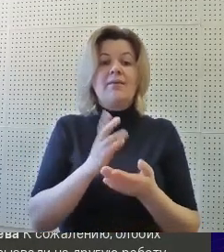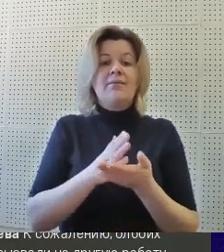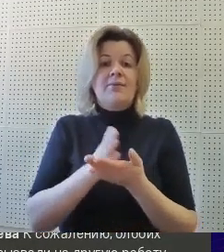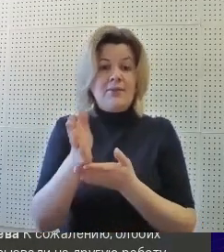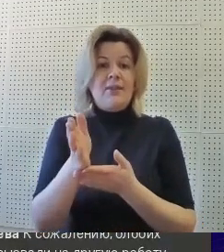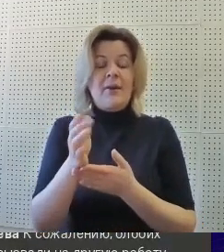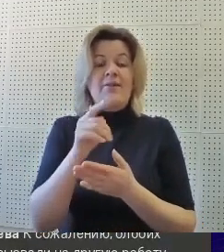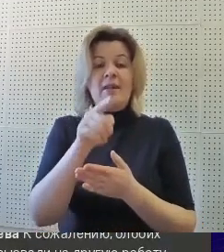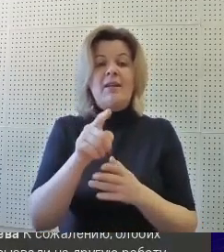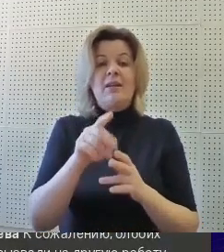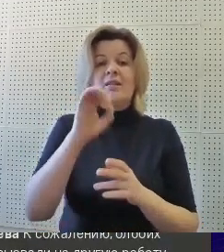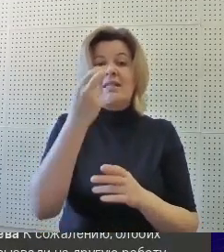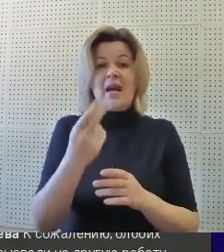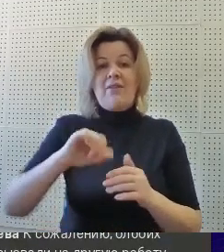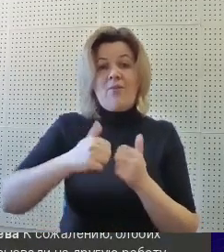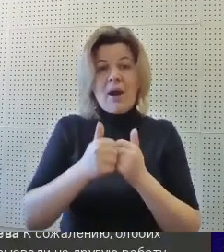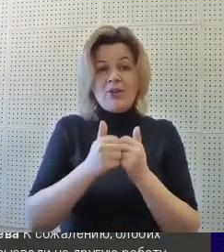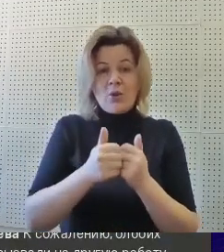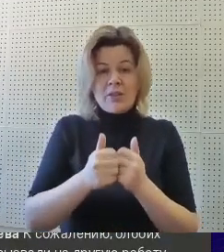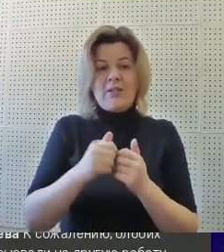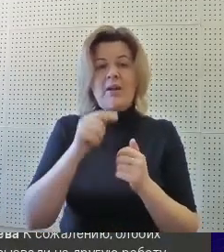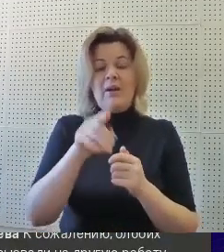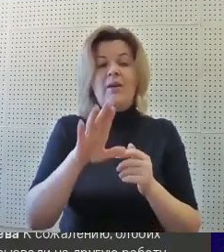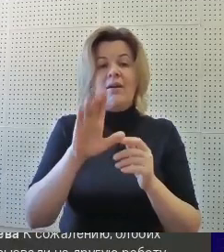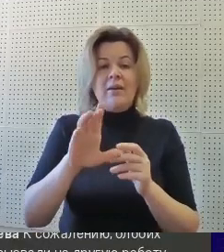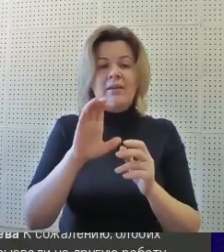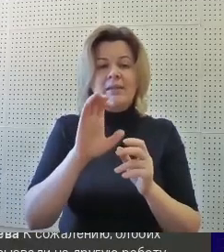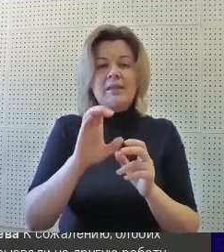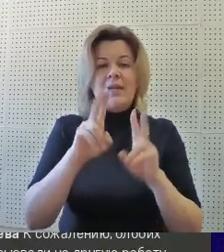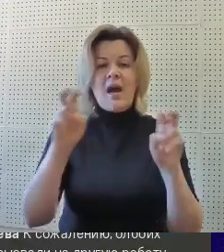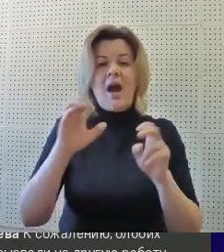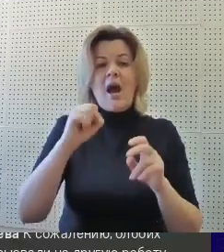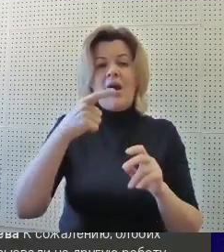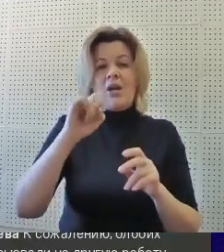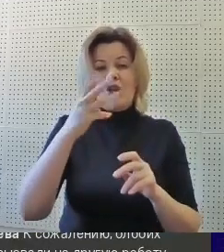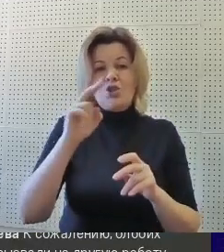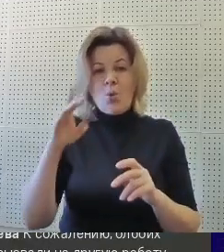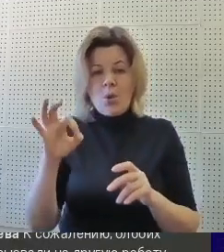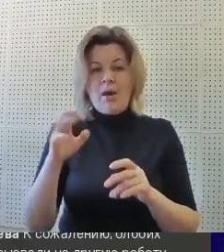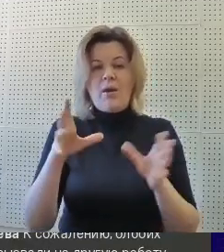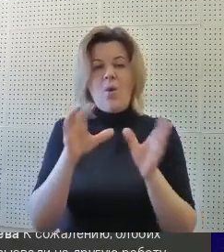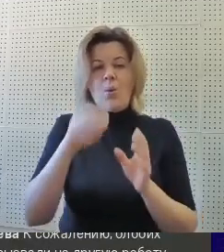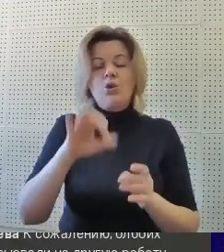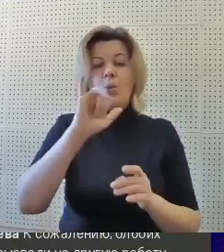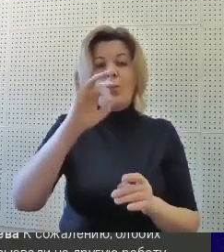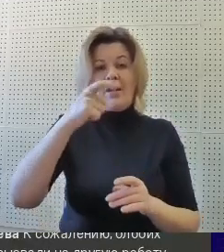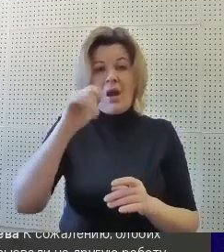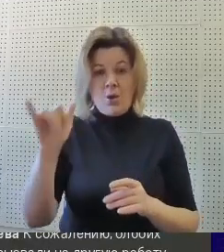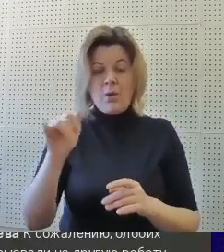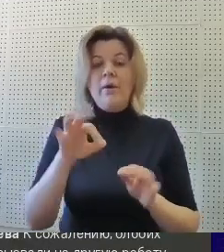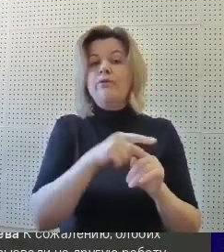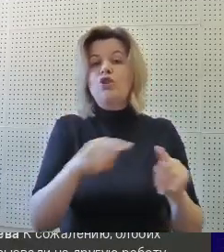В рамках социального партнерства с Ургау школы включились в их проект «Агрошкола». В течение